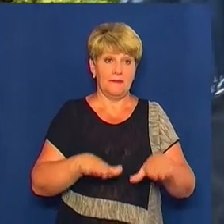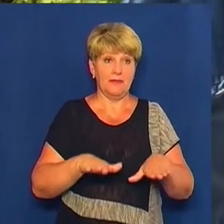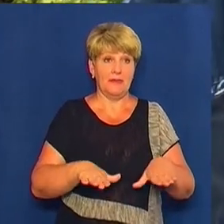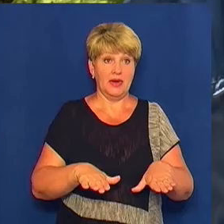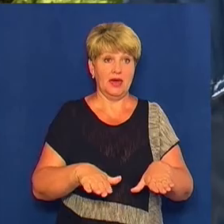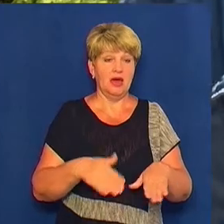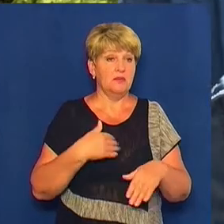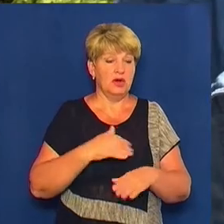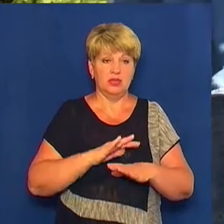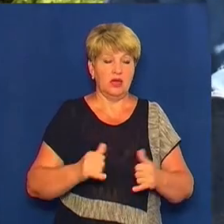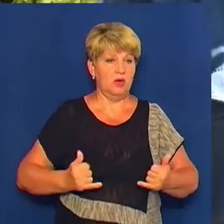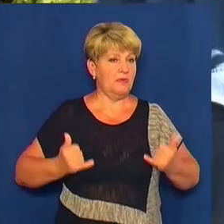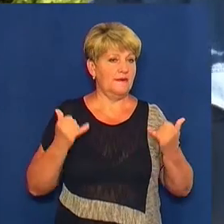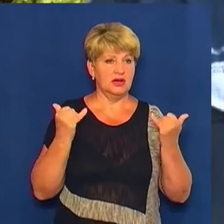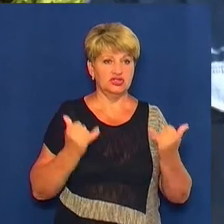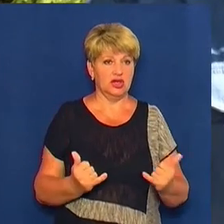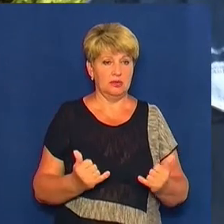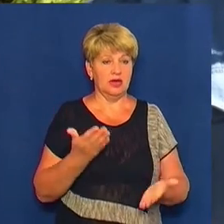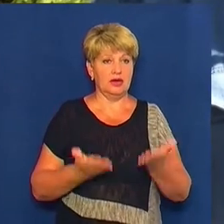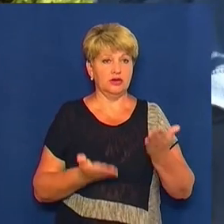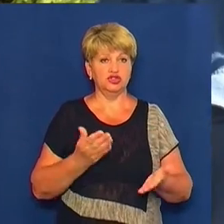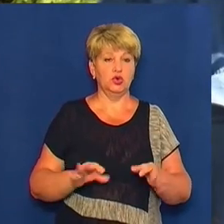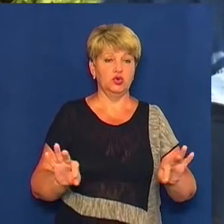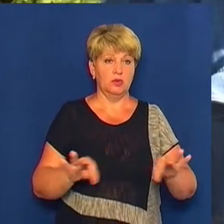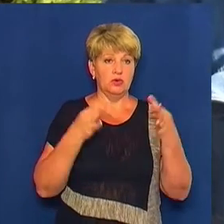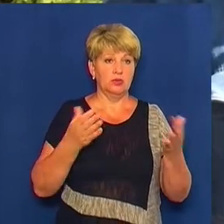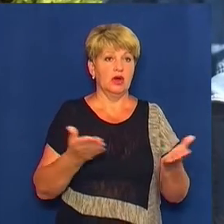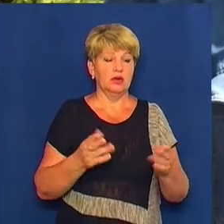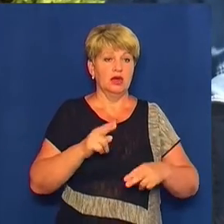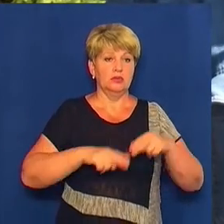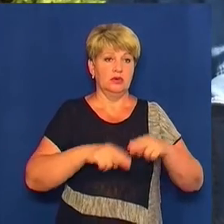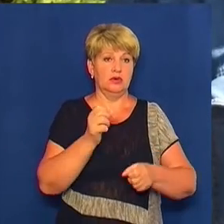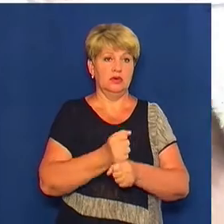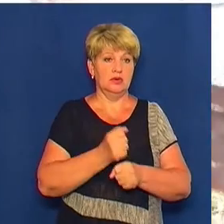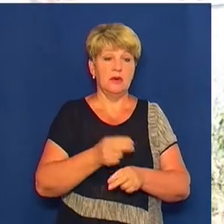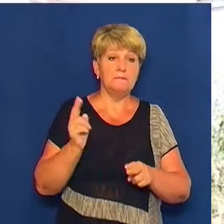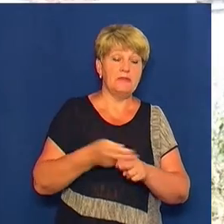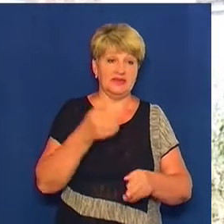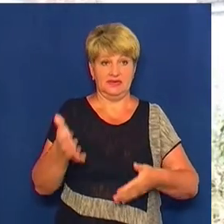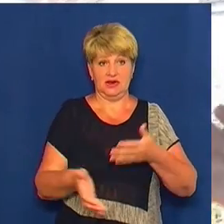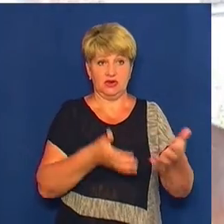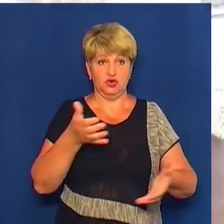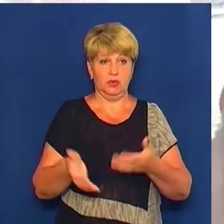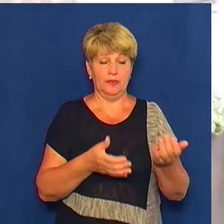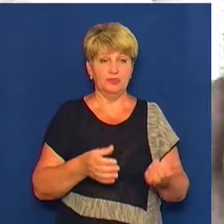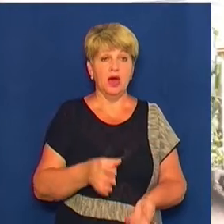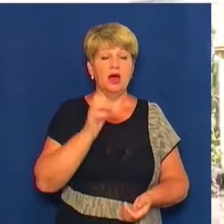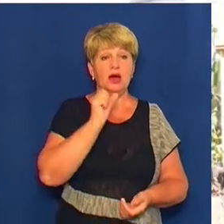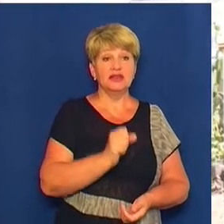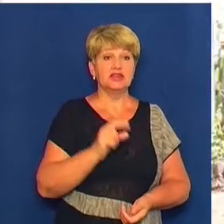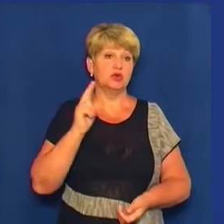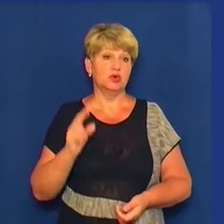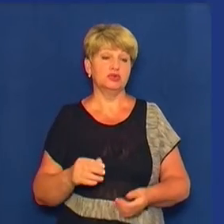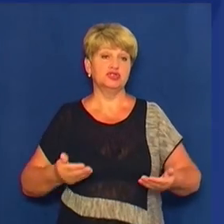себе не поважаємо, що допускаємо якісь будівельні роботи навіть без розкопок. Олександр Кузаєв живе у будинку